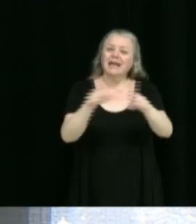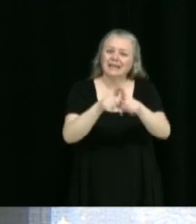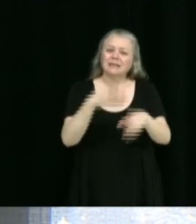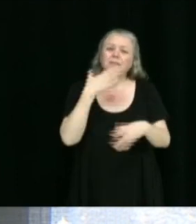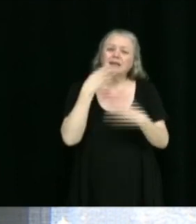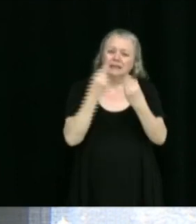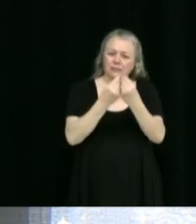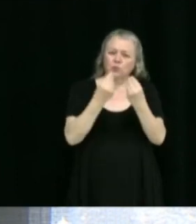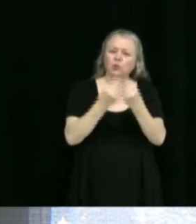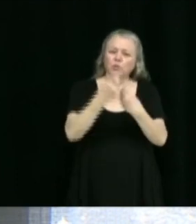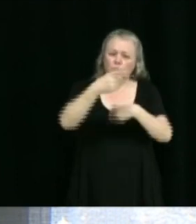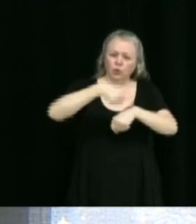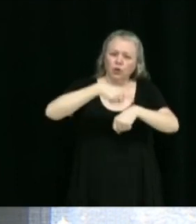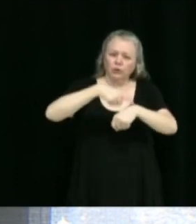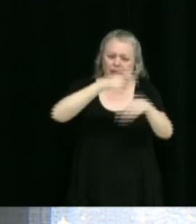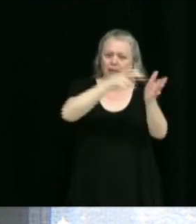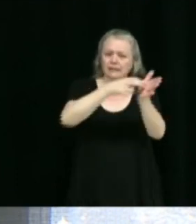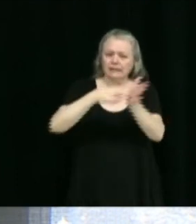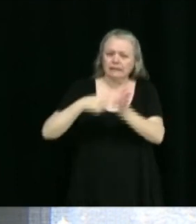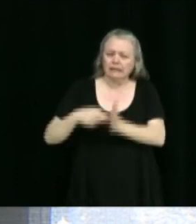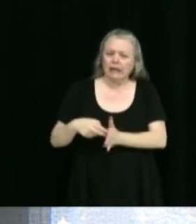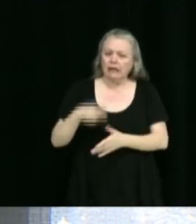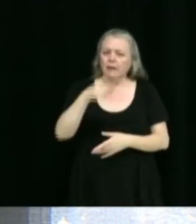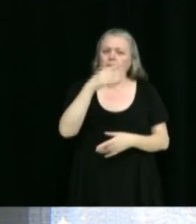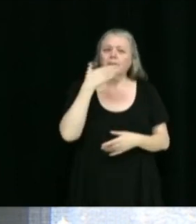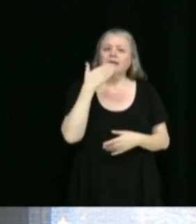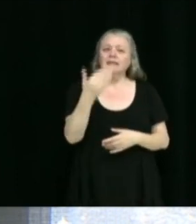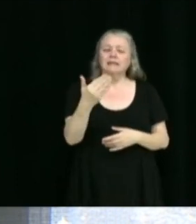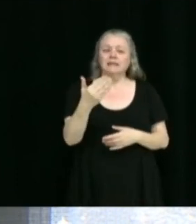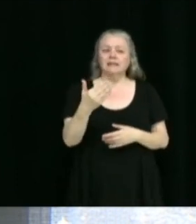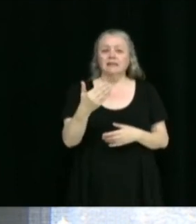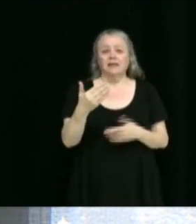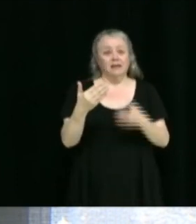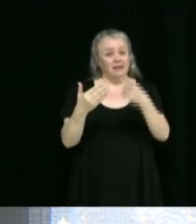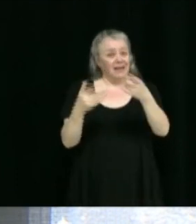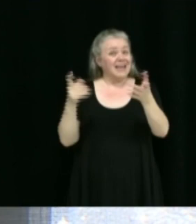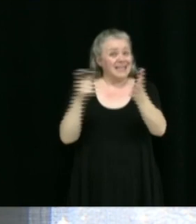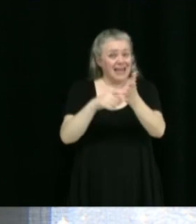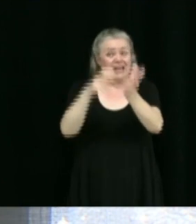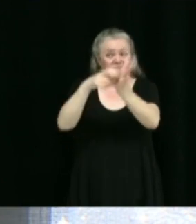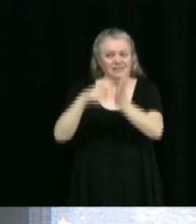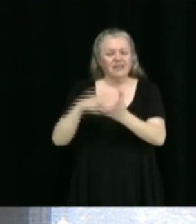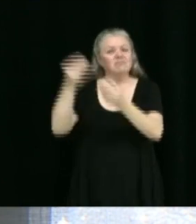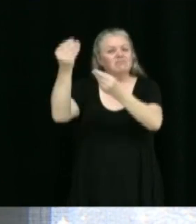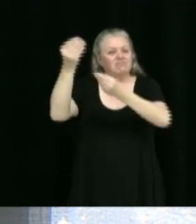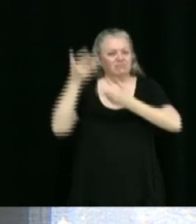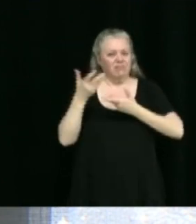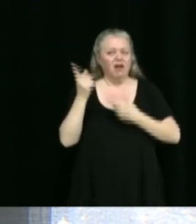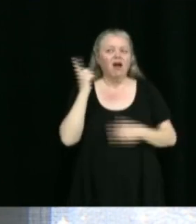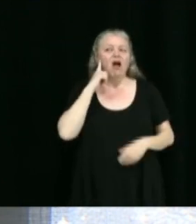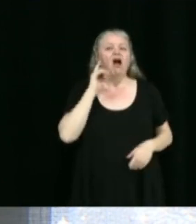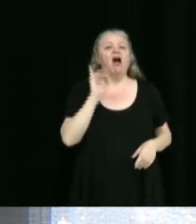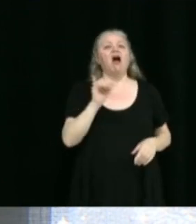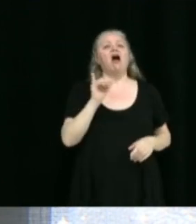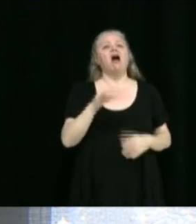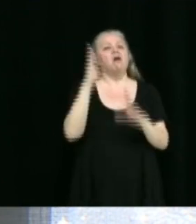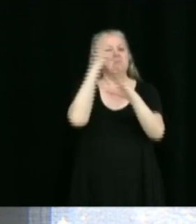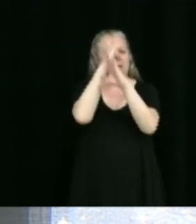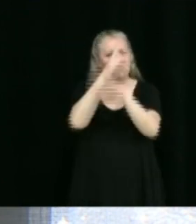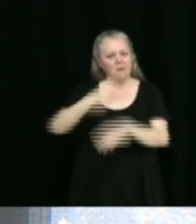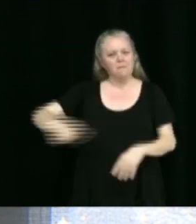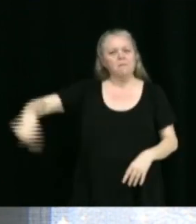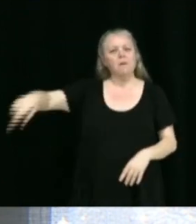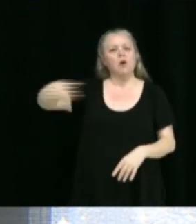aussi à recueillir les signatures pour la pétition. C'est de cette façon-là qu'on peut être mis au courant aussi d'une problématique particulière dans un secteur.